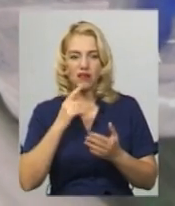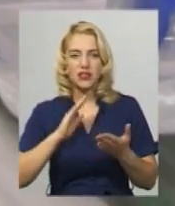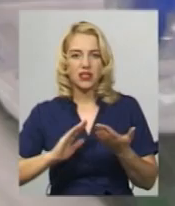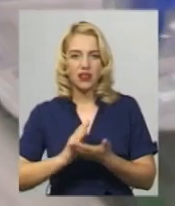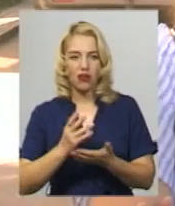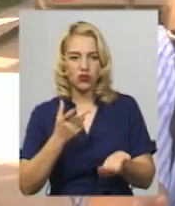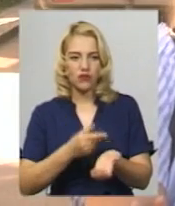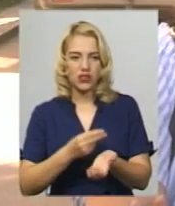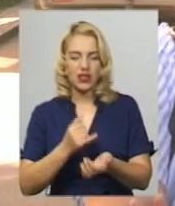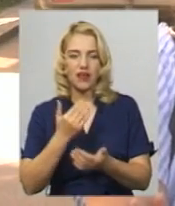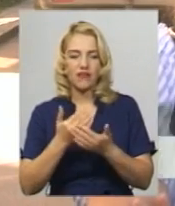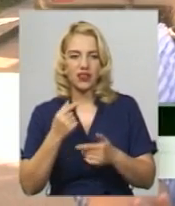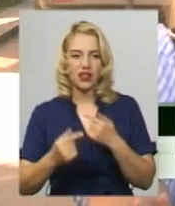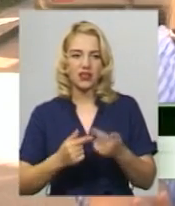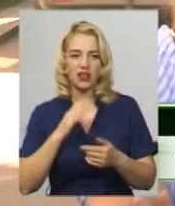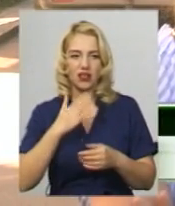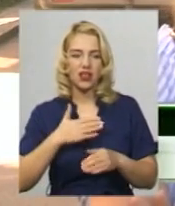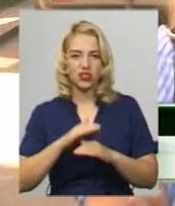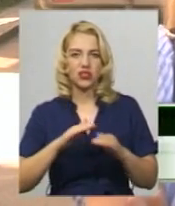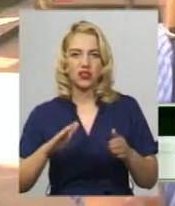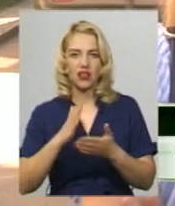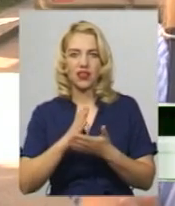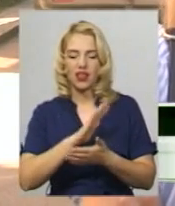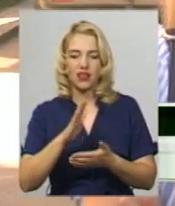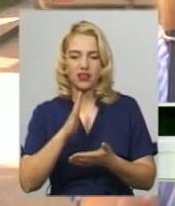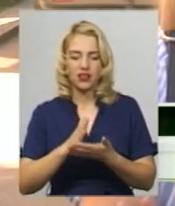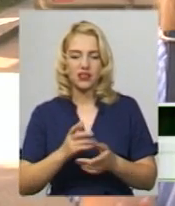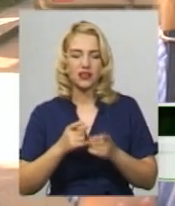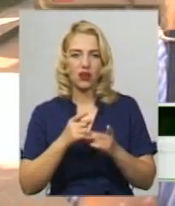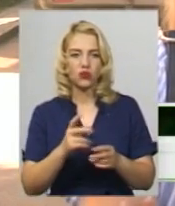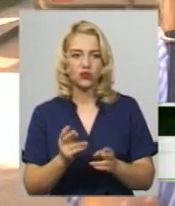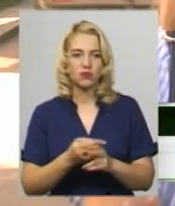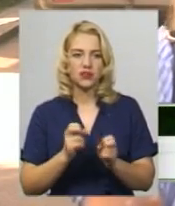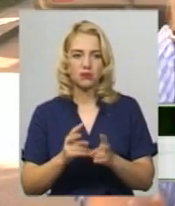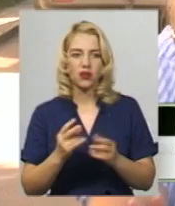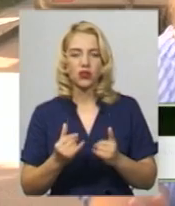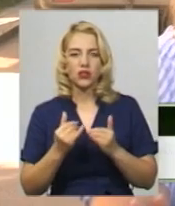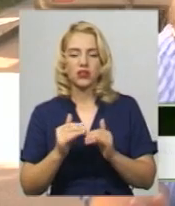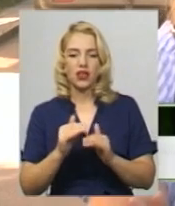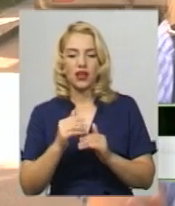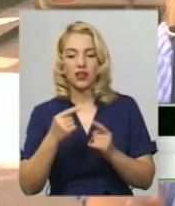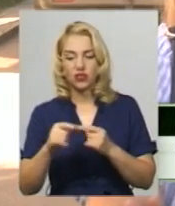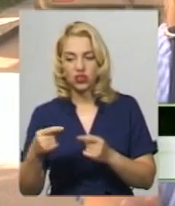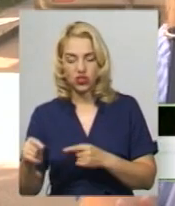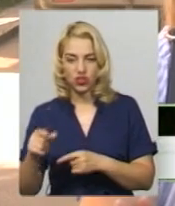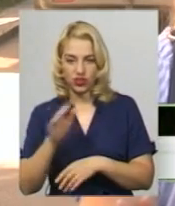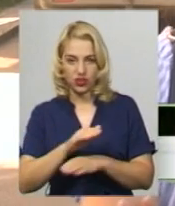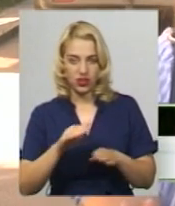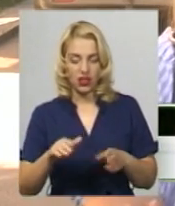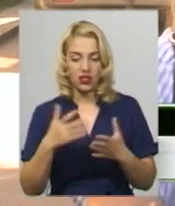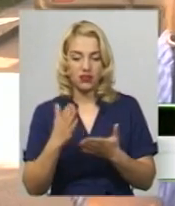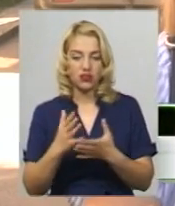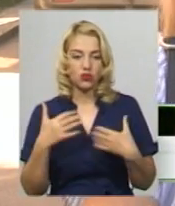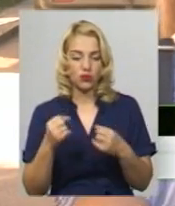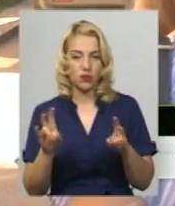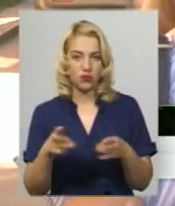їхнього застосування. Наші діти не є загрозою і небезпекою для інших. Вони є абсолютно здоровими. Не потрібно